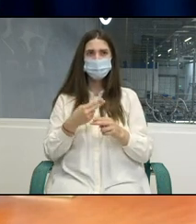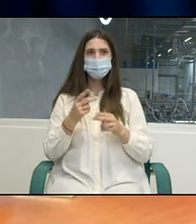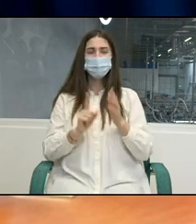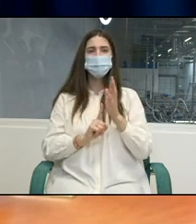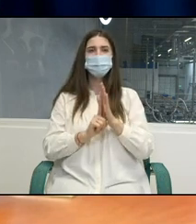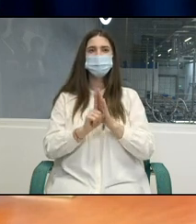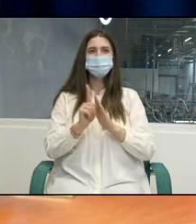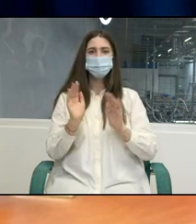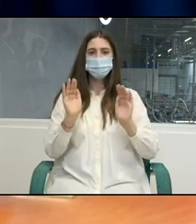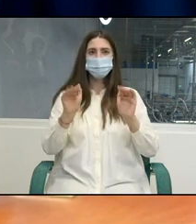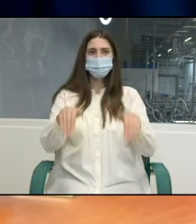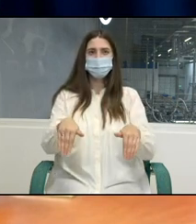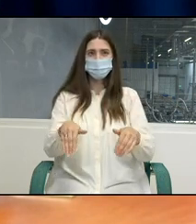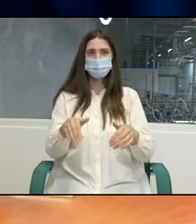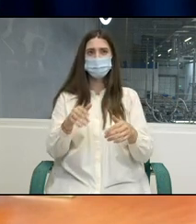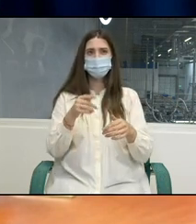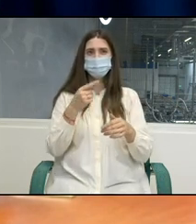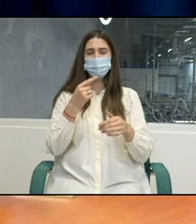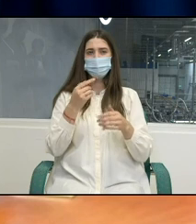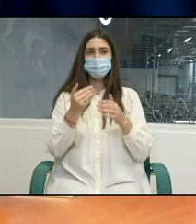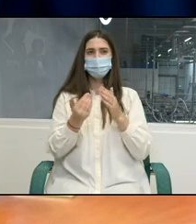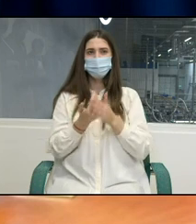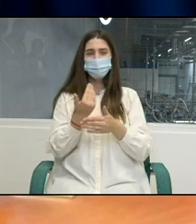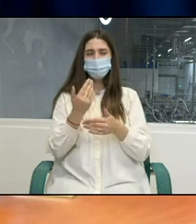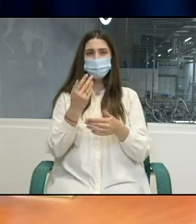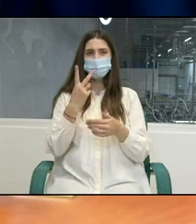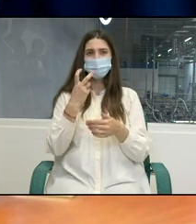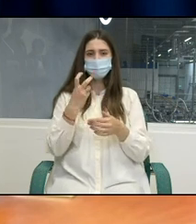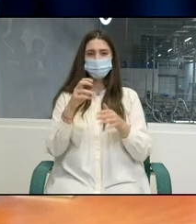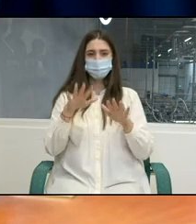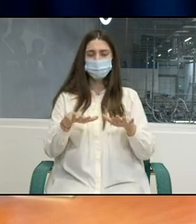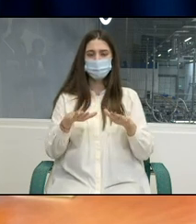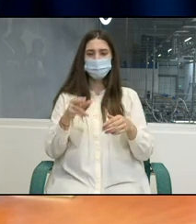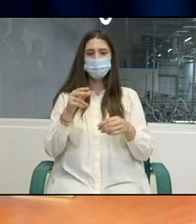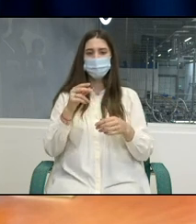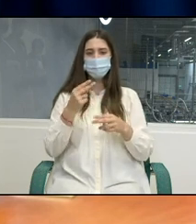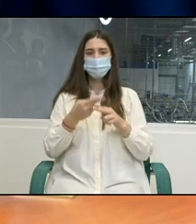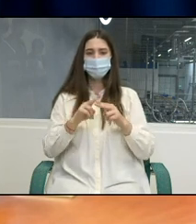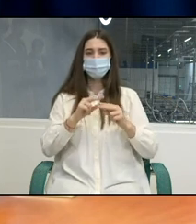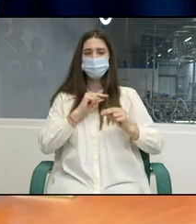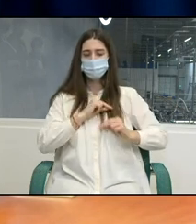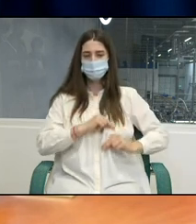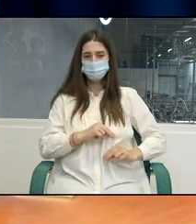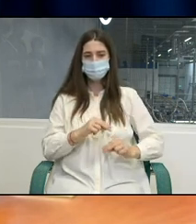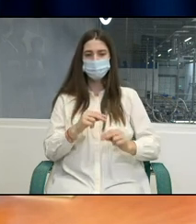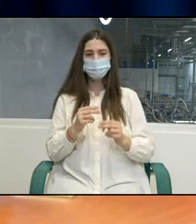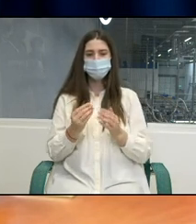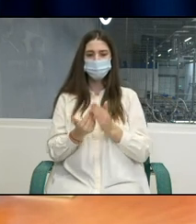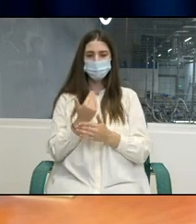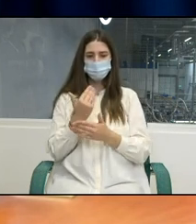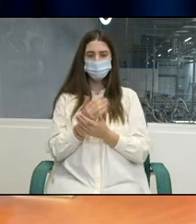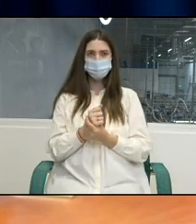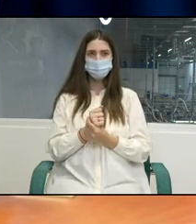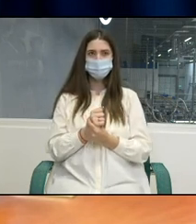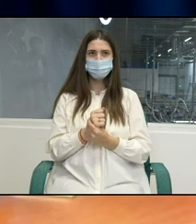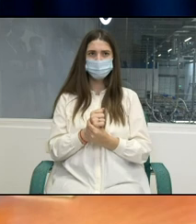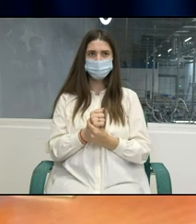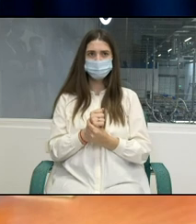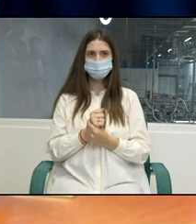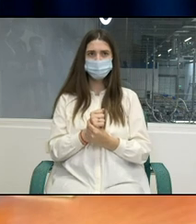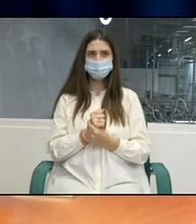-up-uri creiând peste 200 de locuri de muncă noi. Planul acum este de a amplifica aceste proiecte pilot de succes aducând